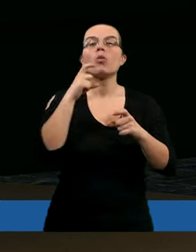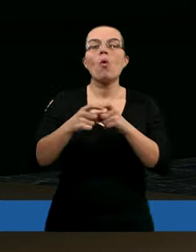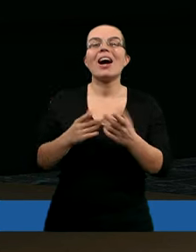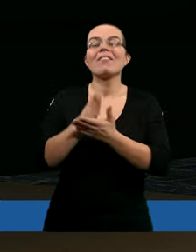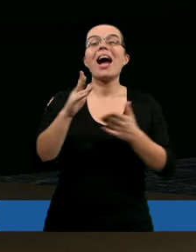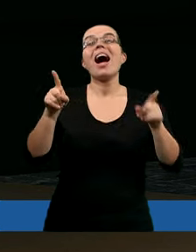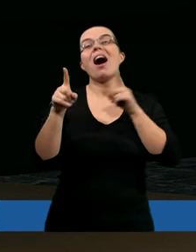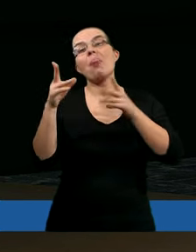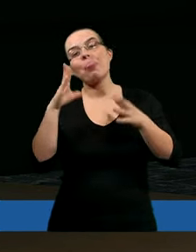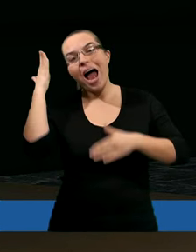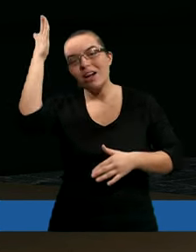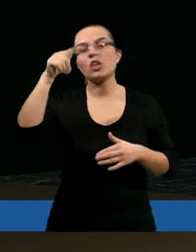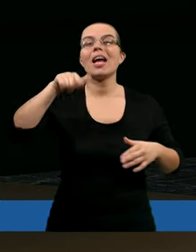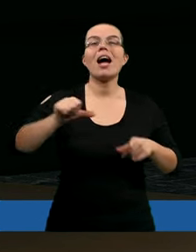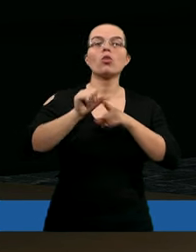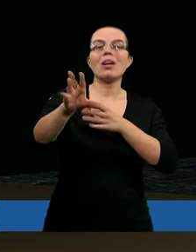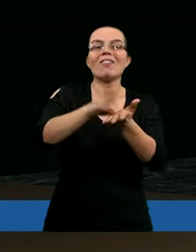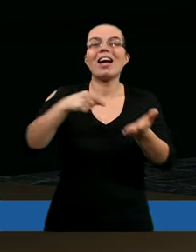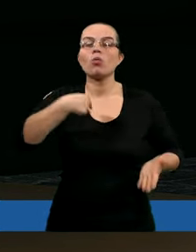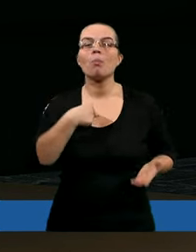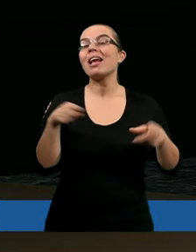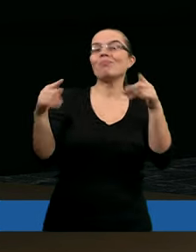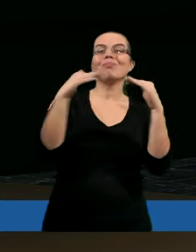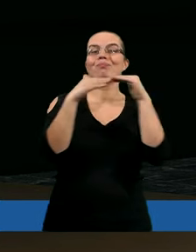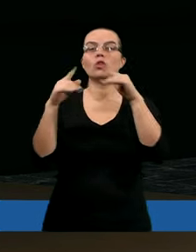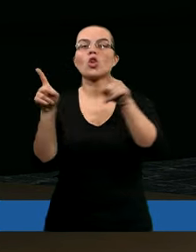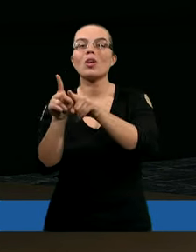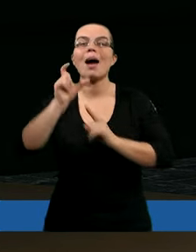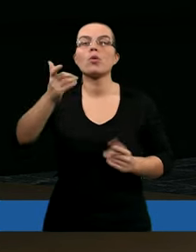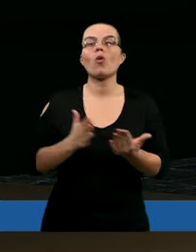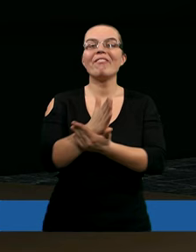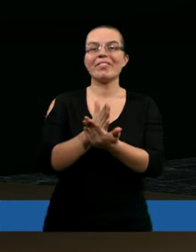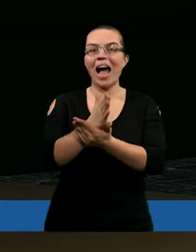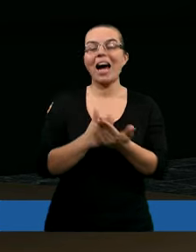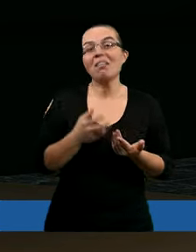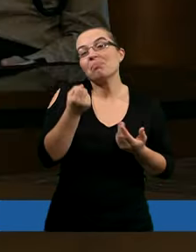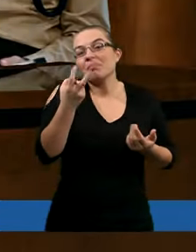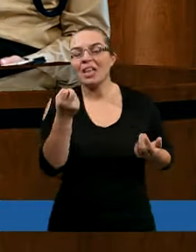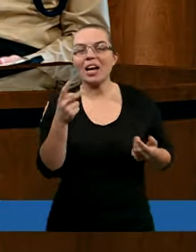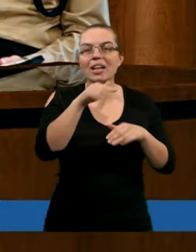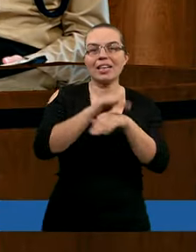zasadzie nadzieja to jest, według mnie, to samo, co wiara. Skutek.